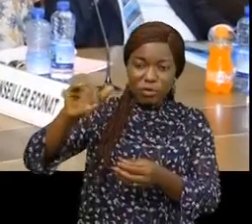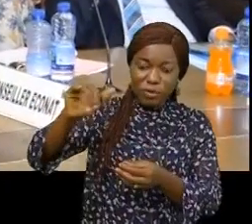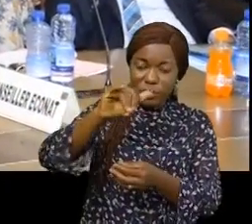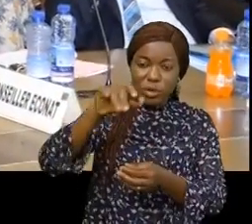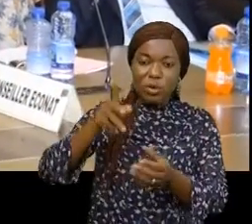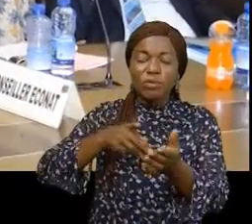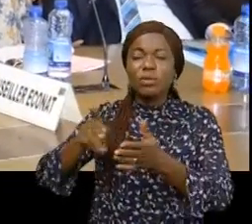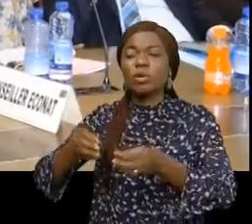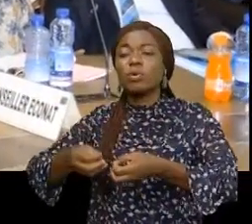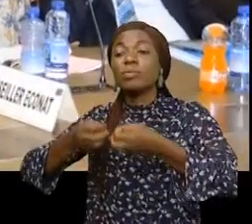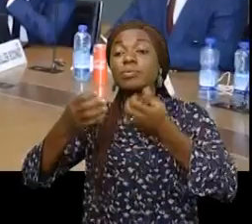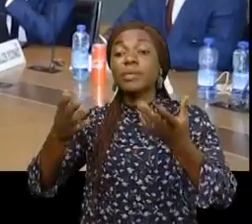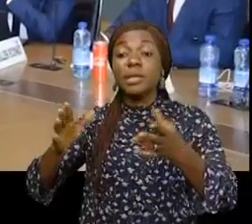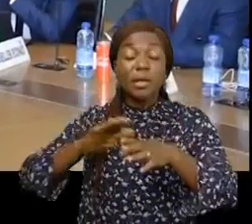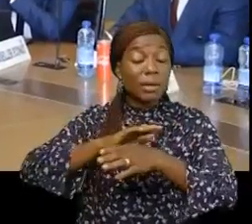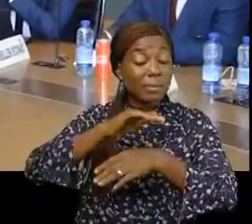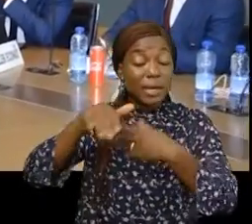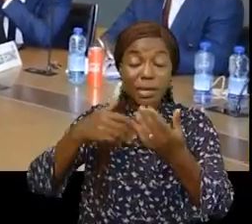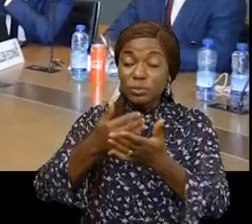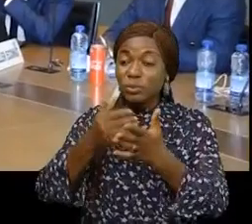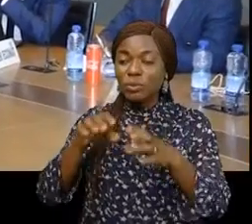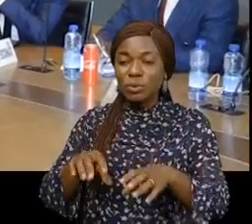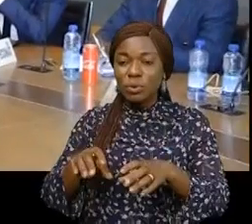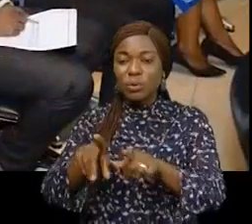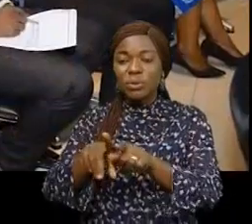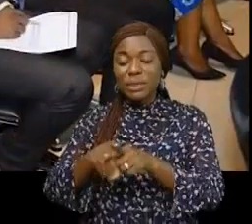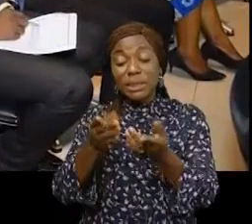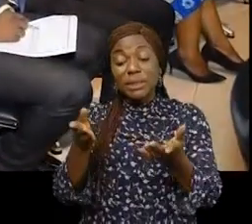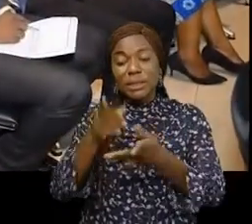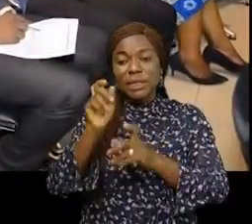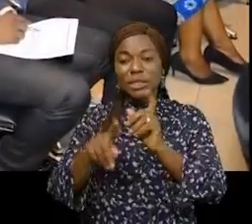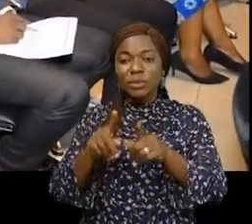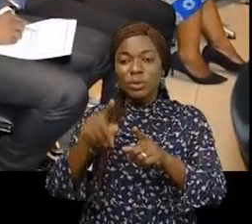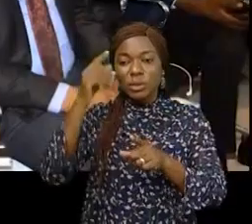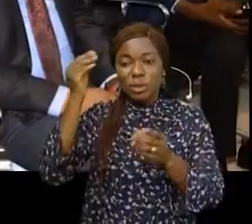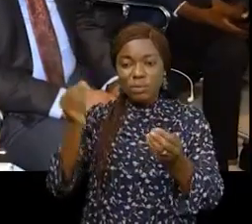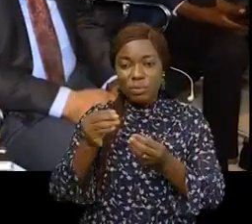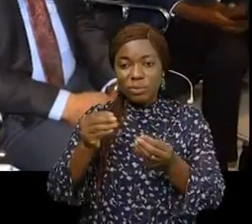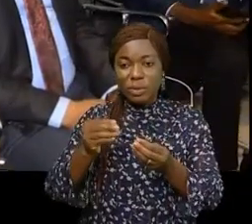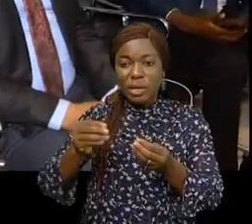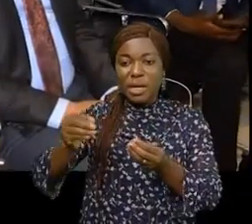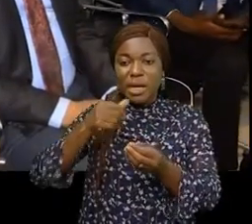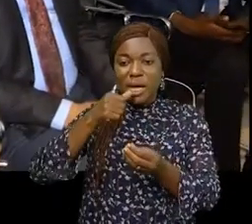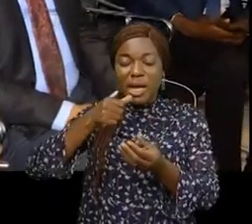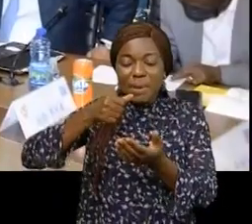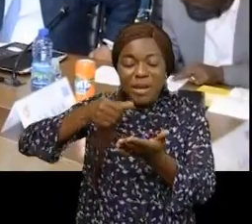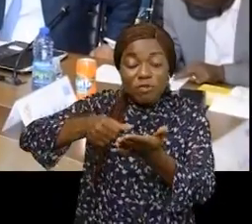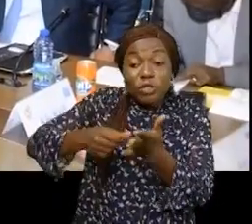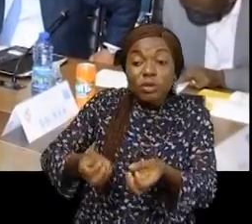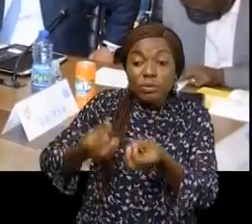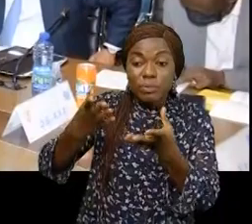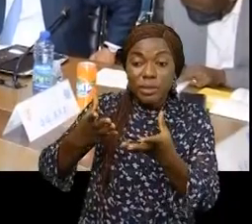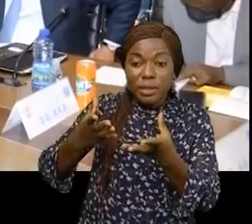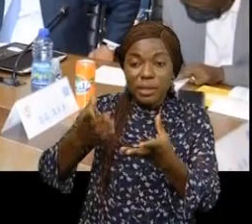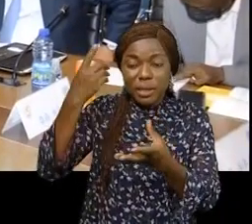concertation au niveau du gouvernement. Ici, il sera question de rationaliser les prélèvements fiscaux et parafiscaux dans la nouvelle